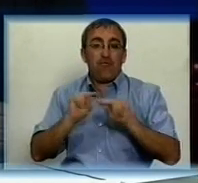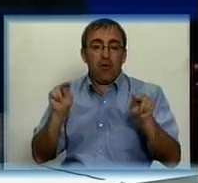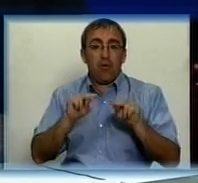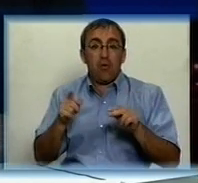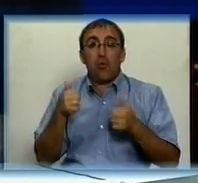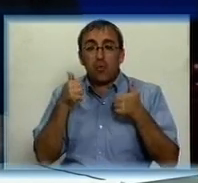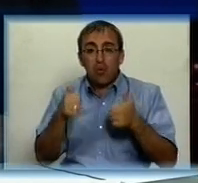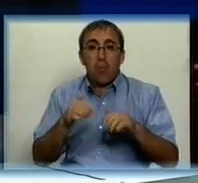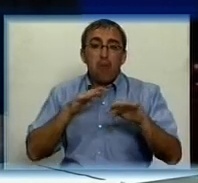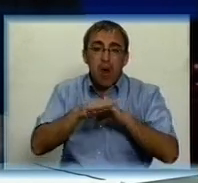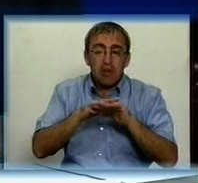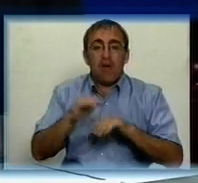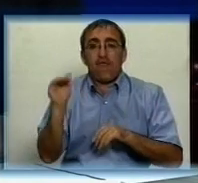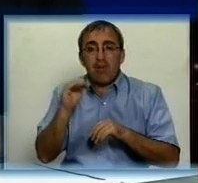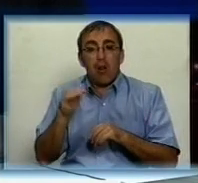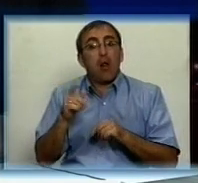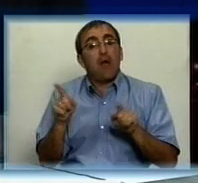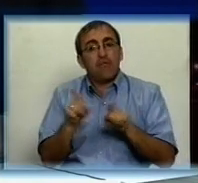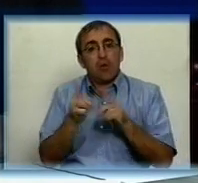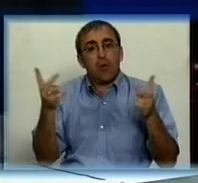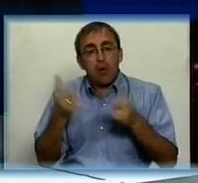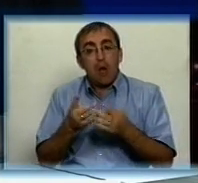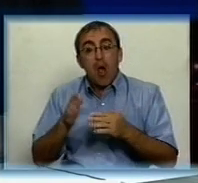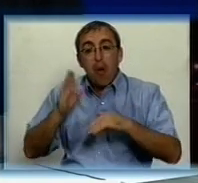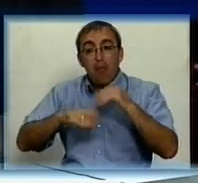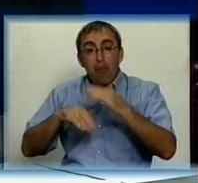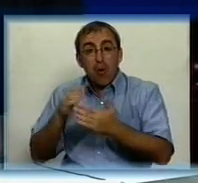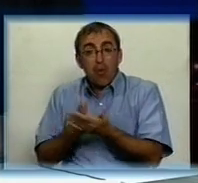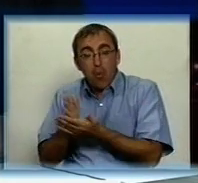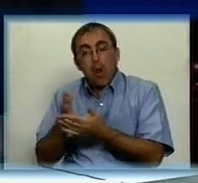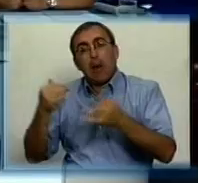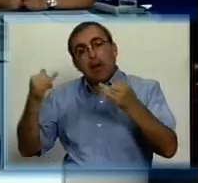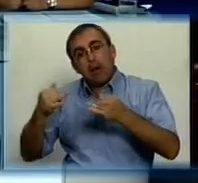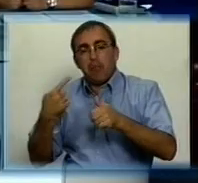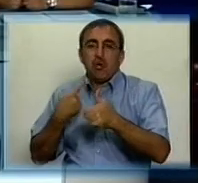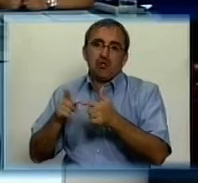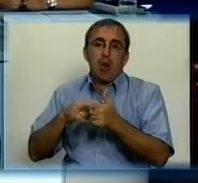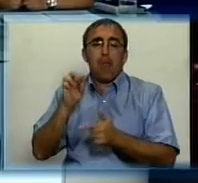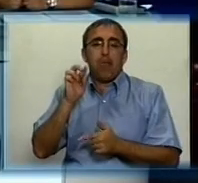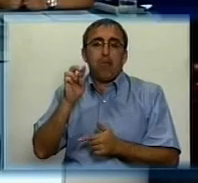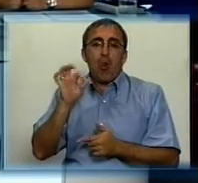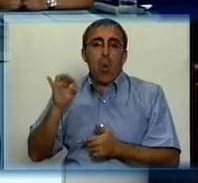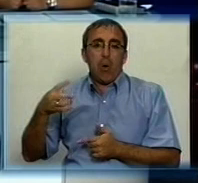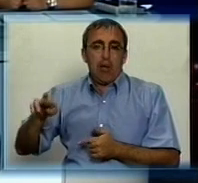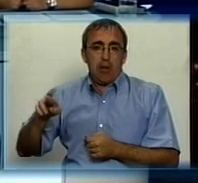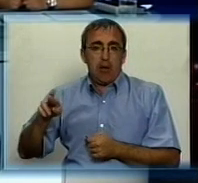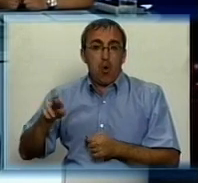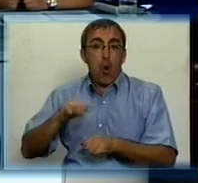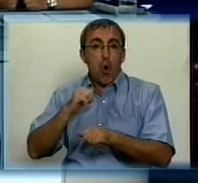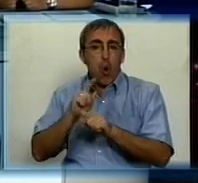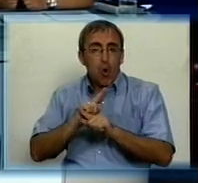дуже добре, що математику і фізику склав, але все-таки потрібний профіль хімії чи біології. Знаєте, прочитавши о соливості